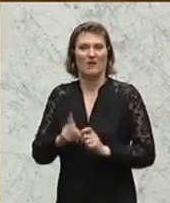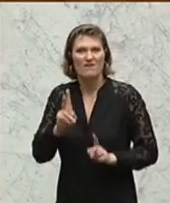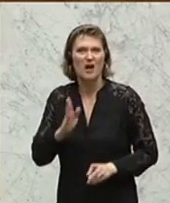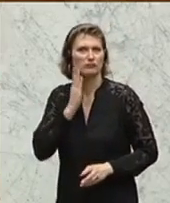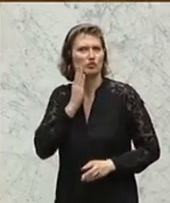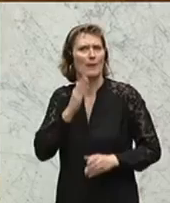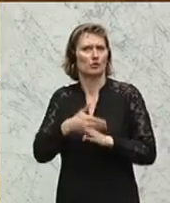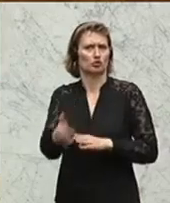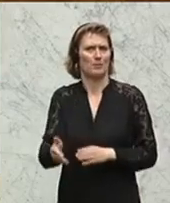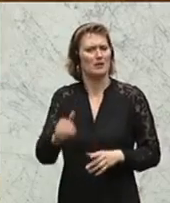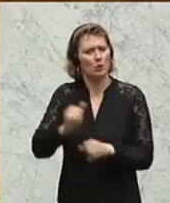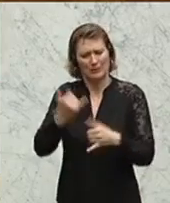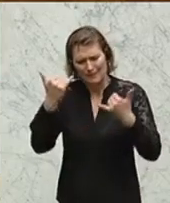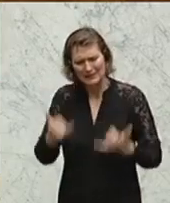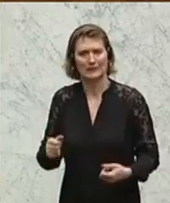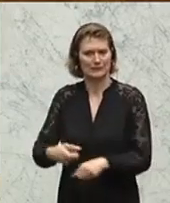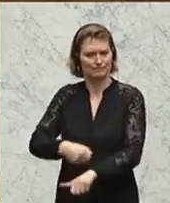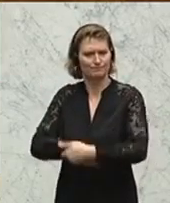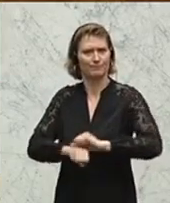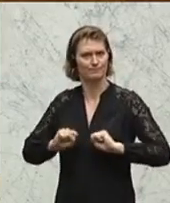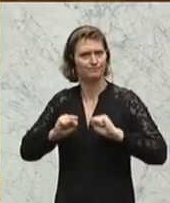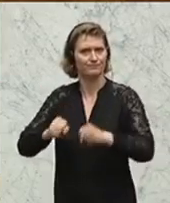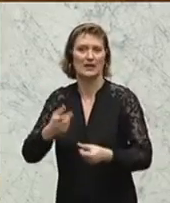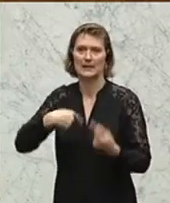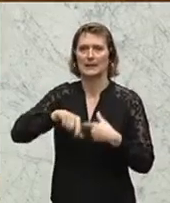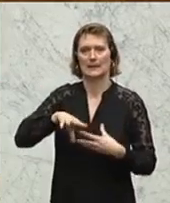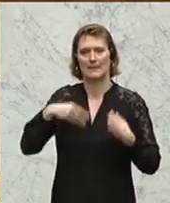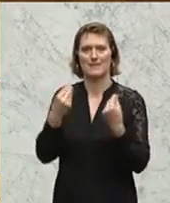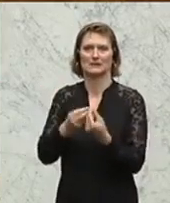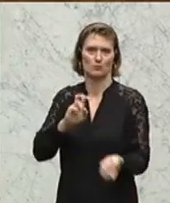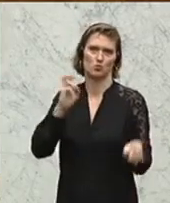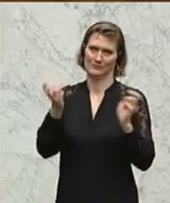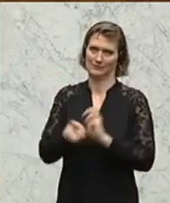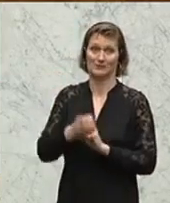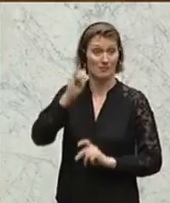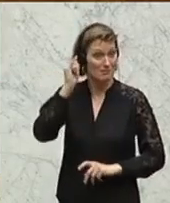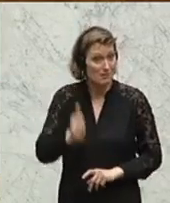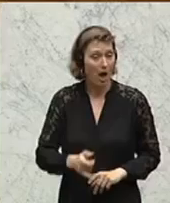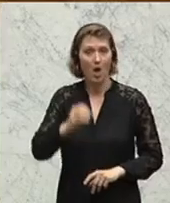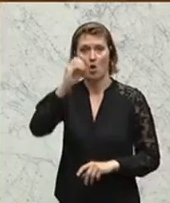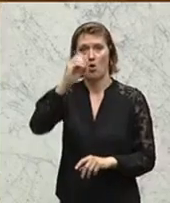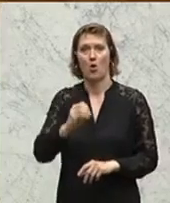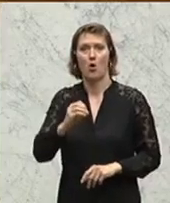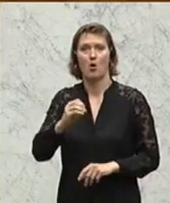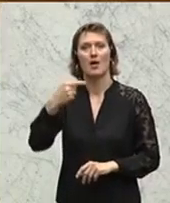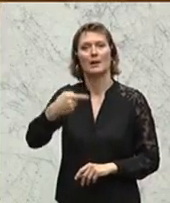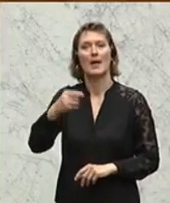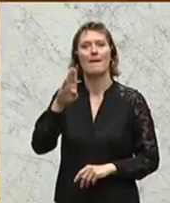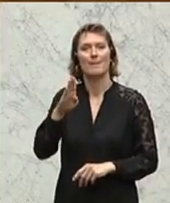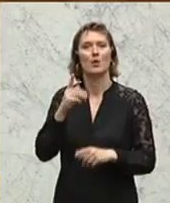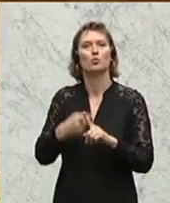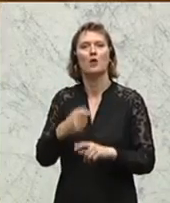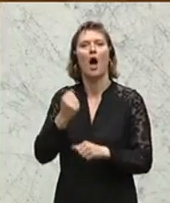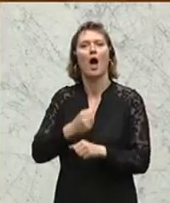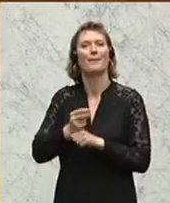jetzt machen. Aber jetzt tun wir es. Und wir werden das auch gemeinsam umsetzen. Und ja, auch der ÖGB und die Arbeiterkammer haben